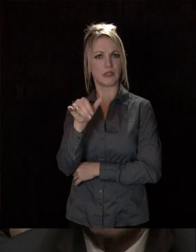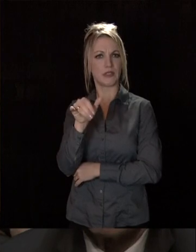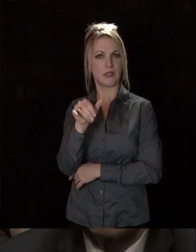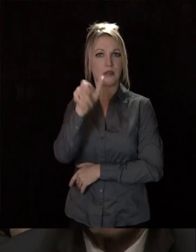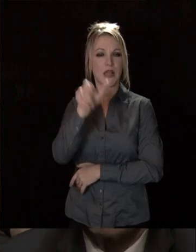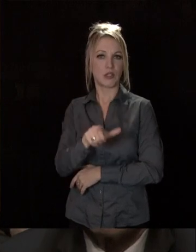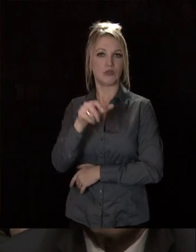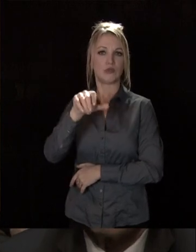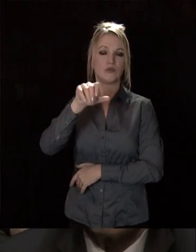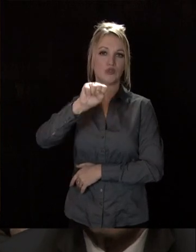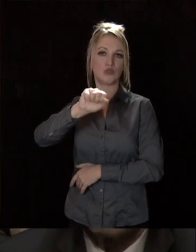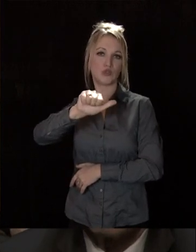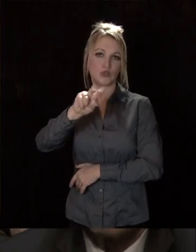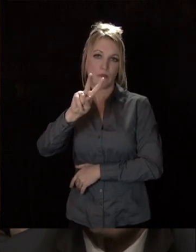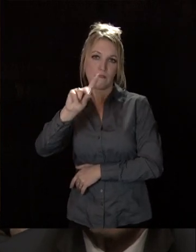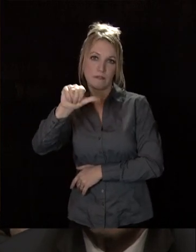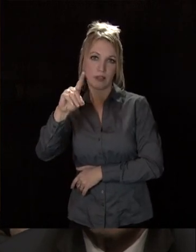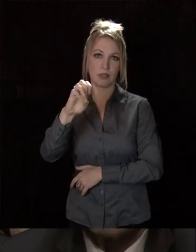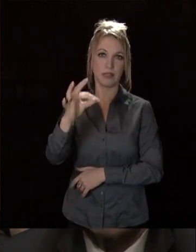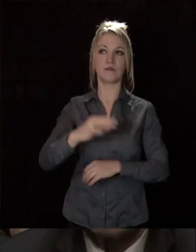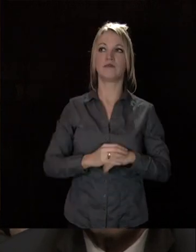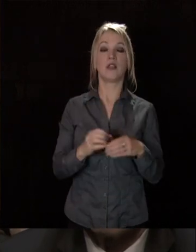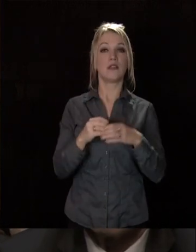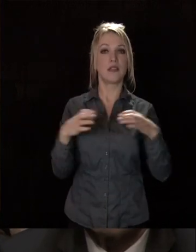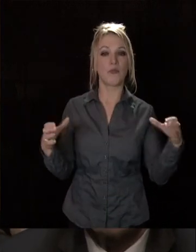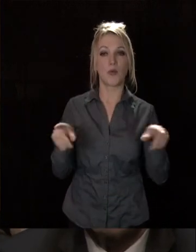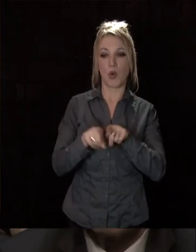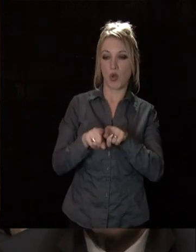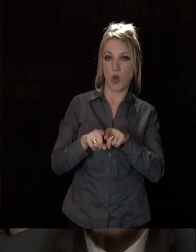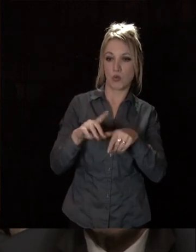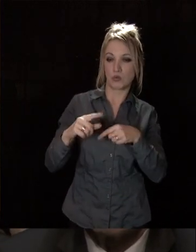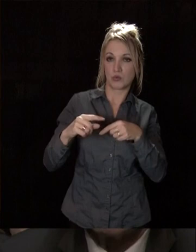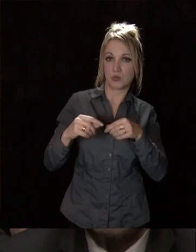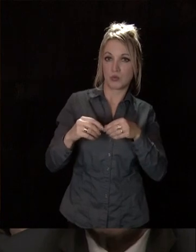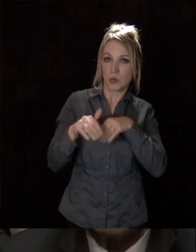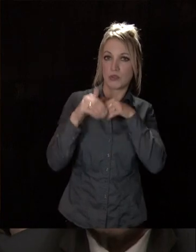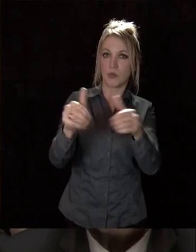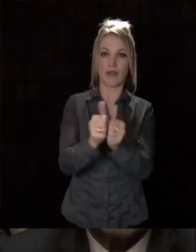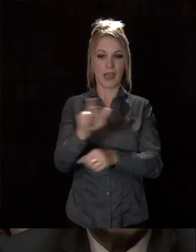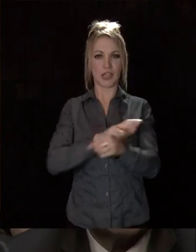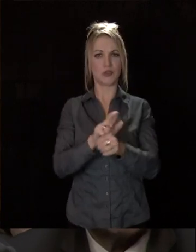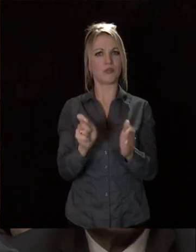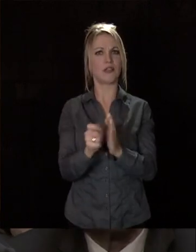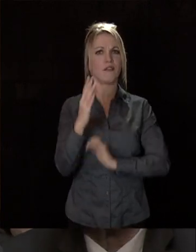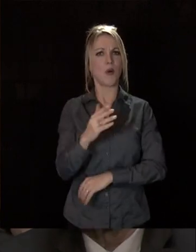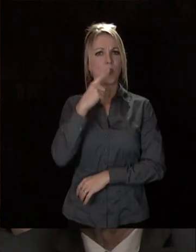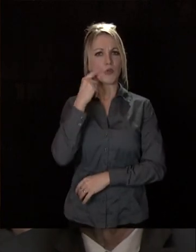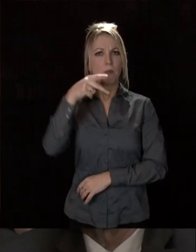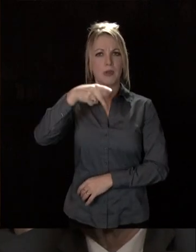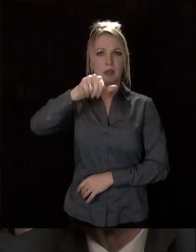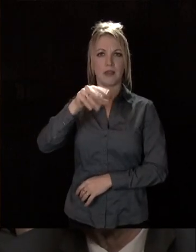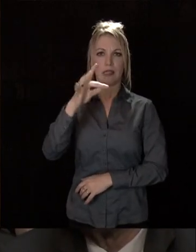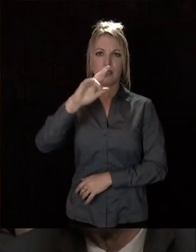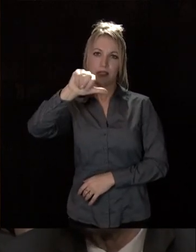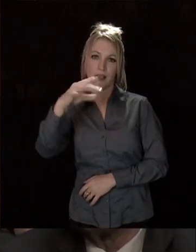par François Sauvadet. Nous le développons, nous l'avons développé avec la région lorsqu'elle était présidée par François Patria, que je